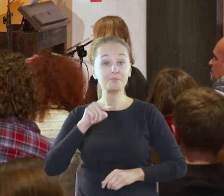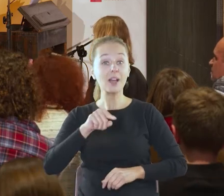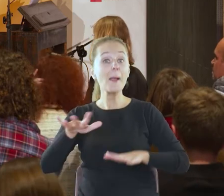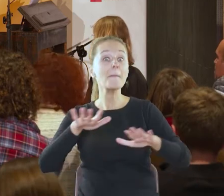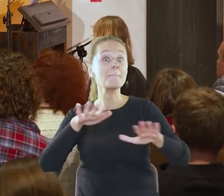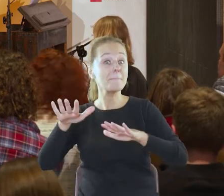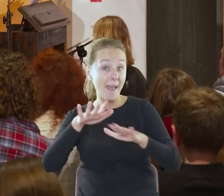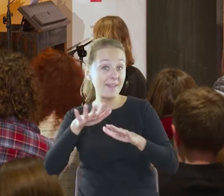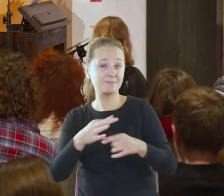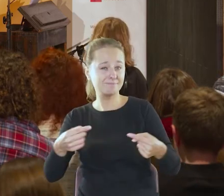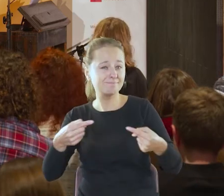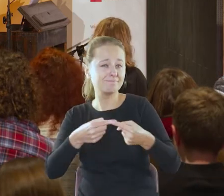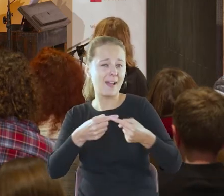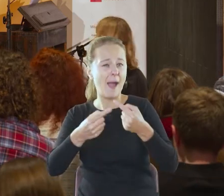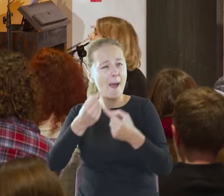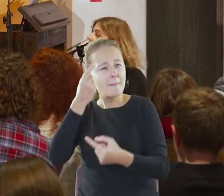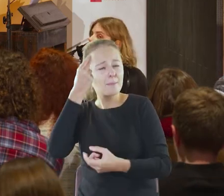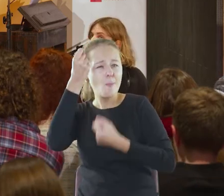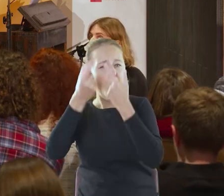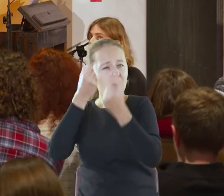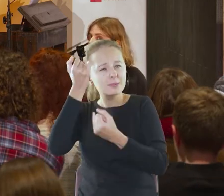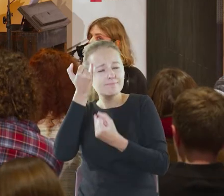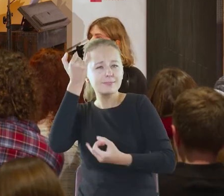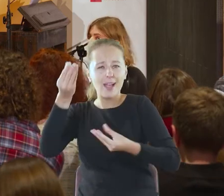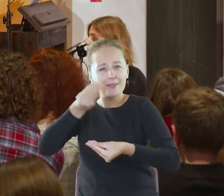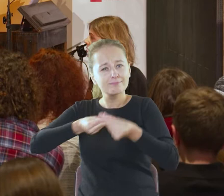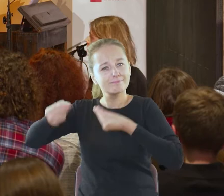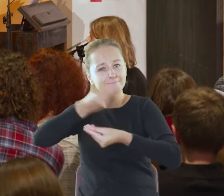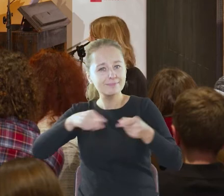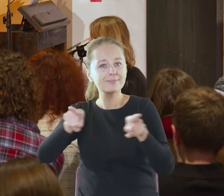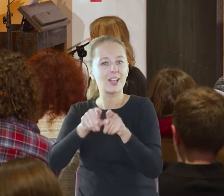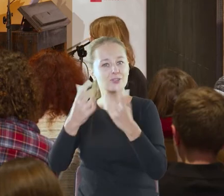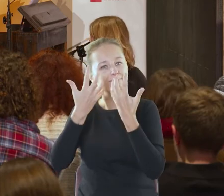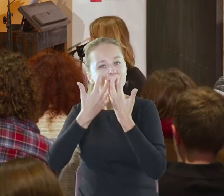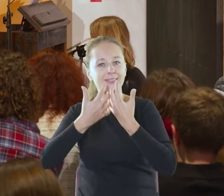sprzyjających wymianie idei i integracji.